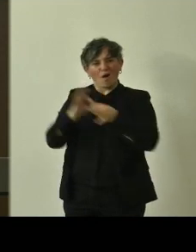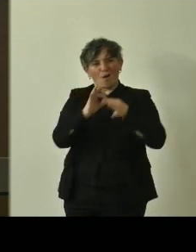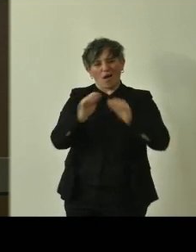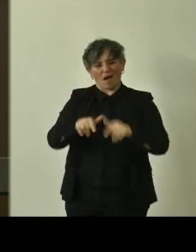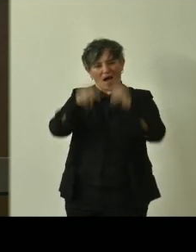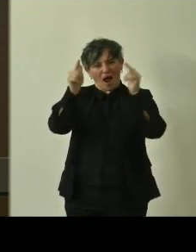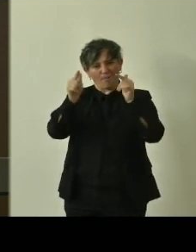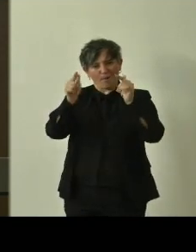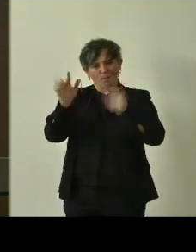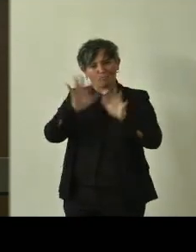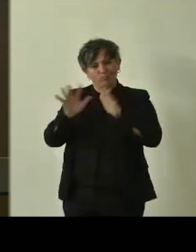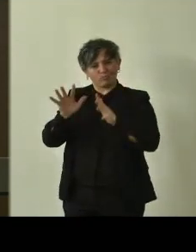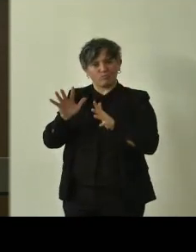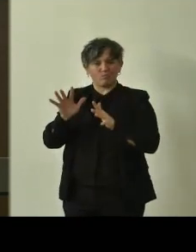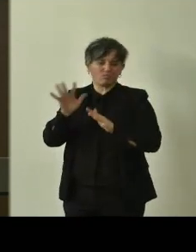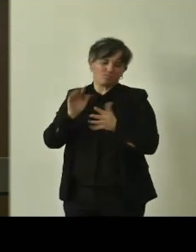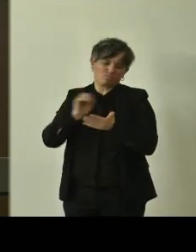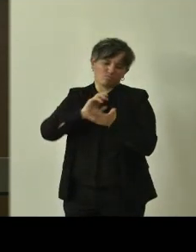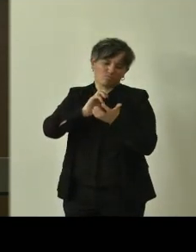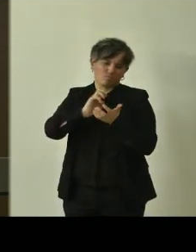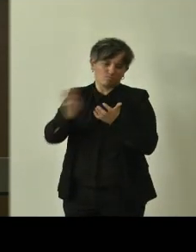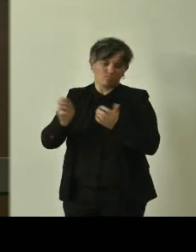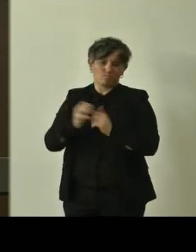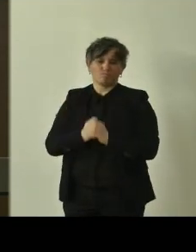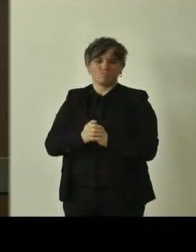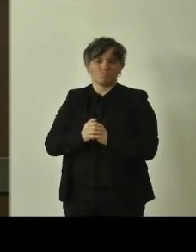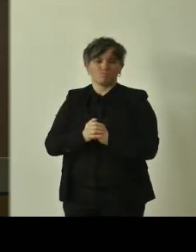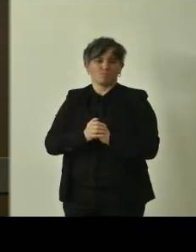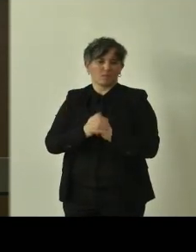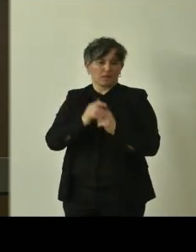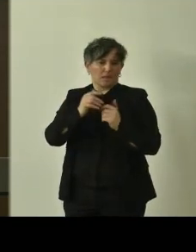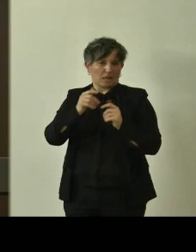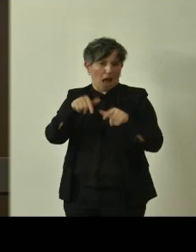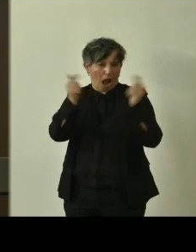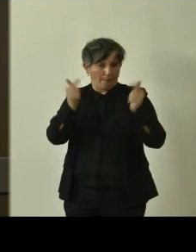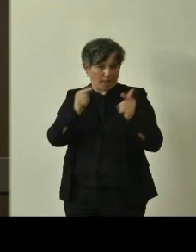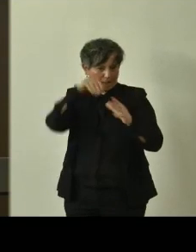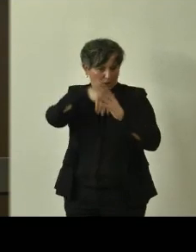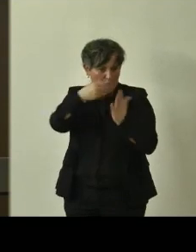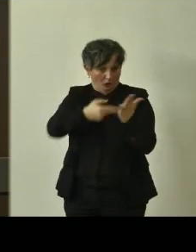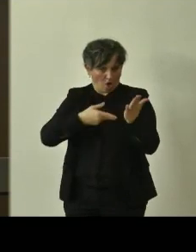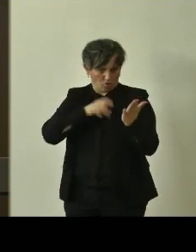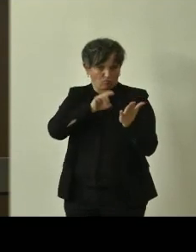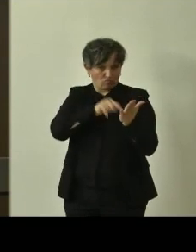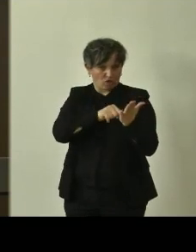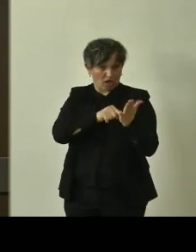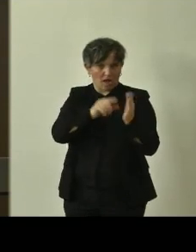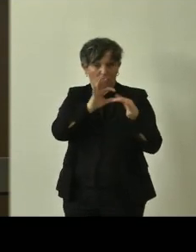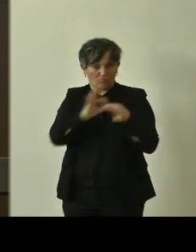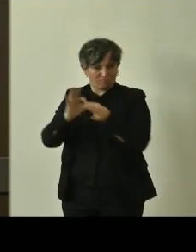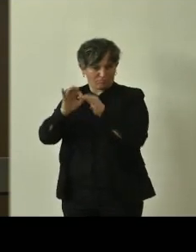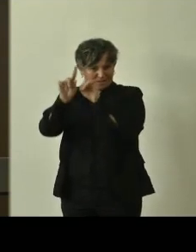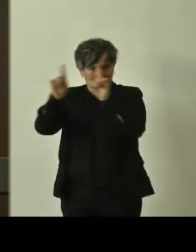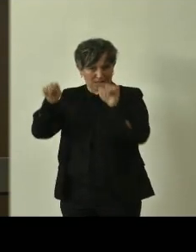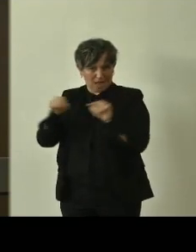nell'elenco degli alberi monumentali. e quindi sono dopo una breve